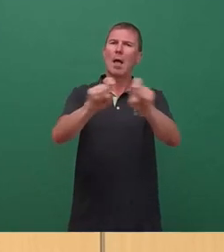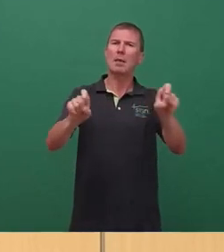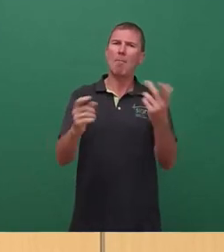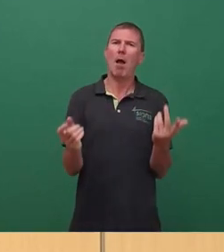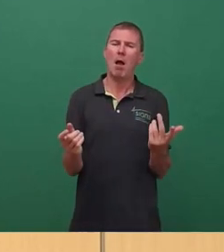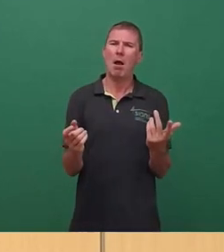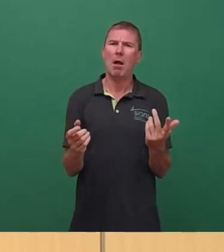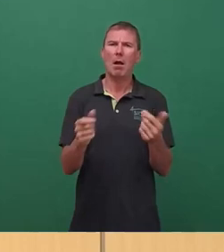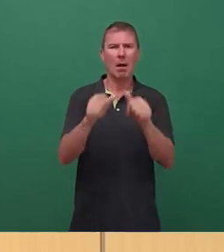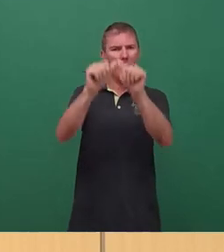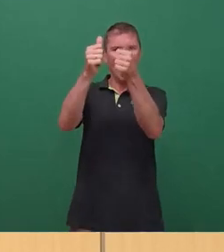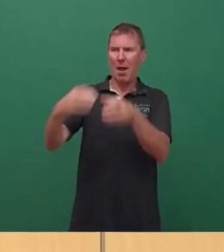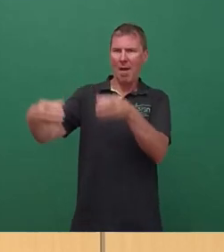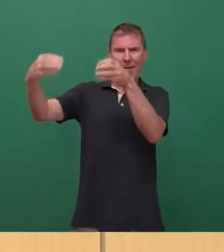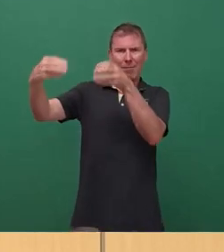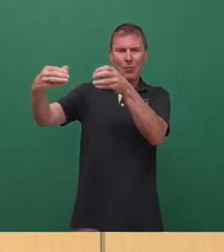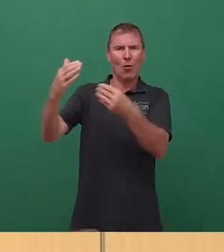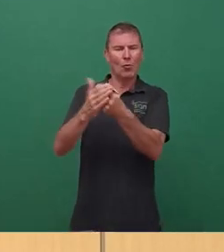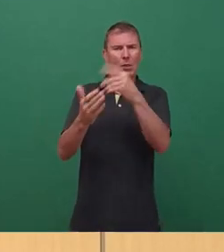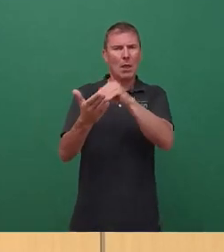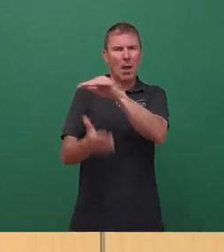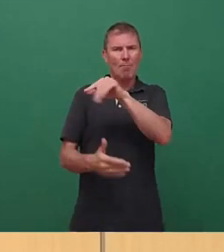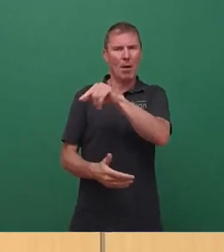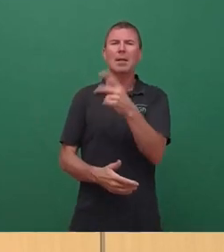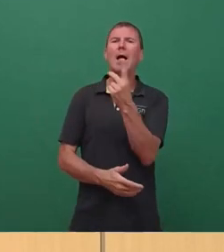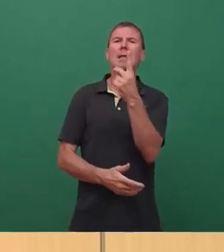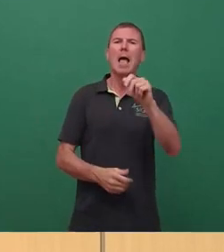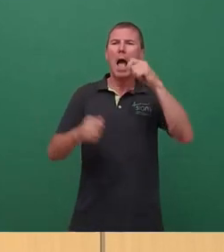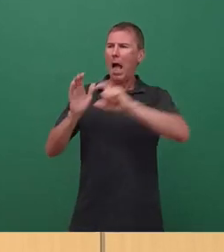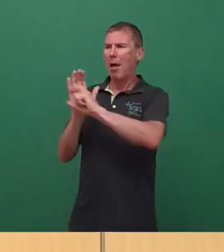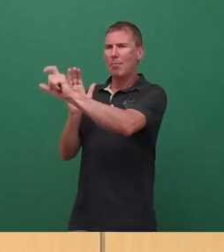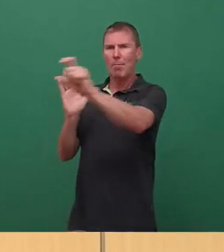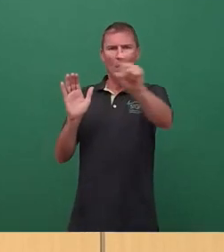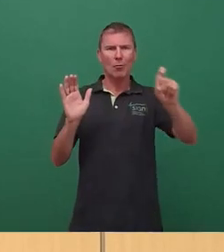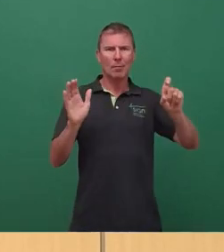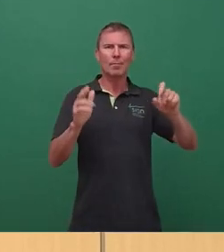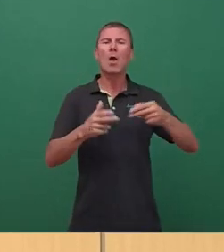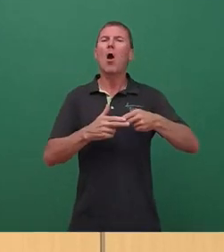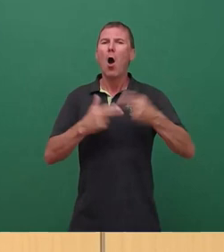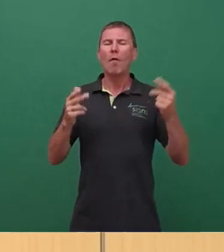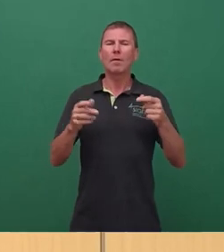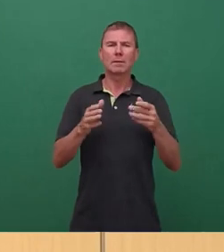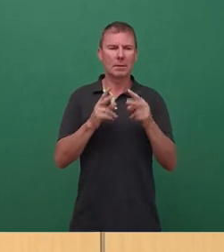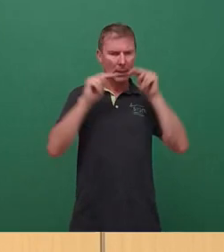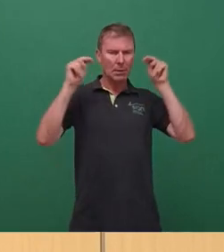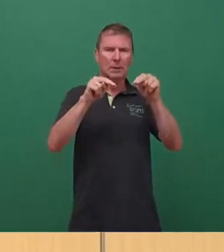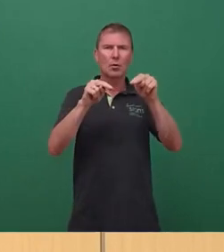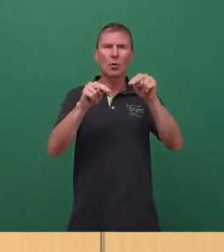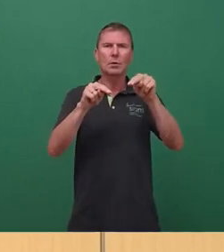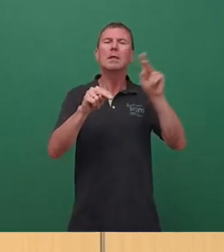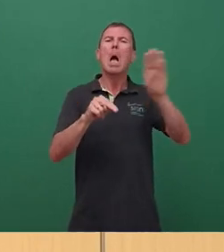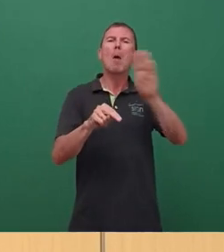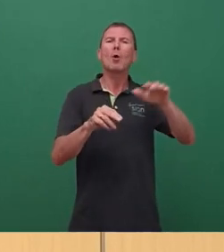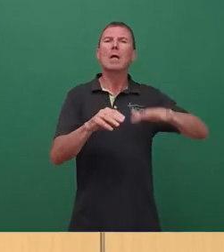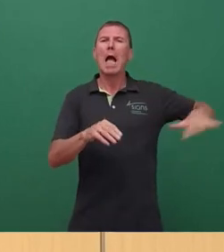Figur am Neustädter Markt, diese DDR-Bebauung, eine offene Situation hin zur anderen Elbseite, nämlich zur Brüischen Terrasse, geschaffen hat.